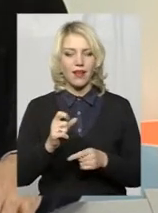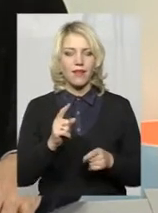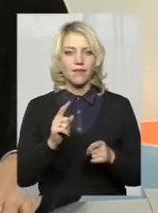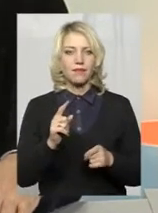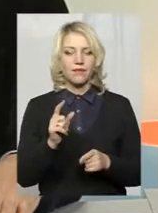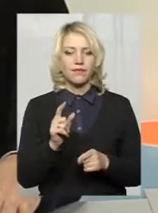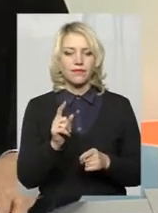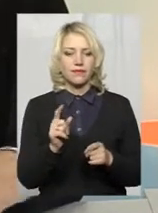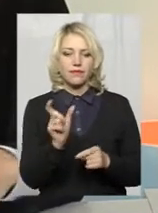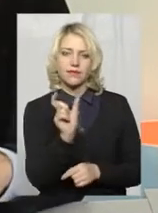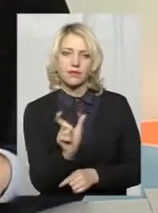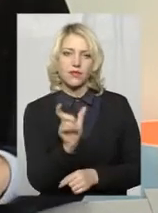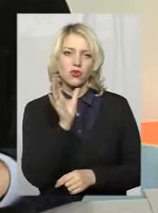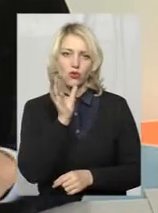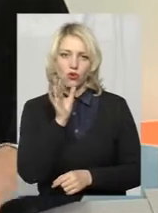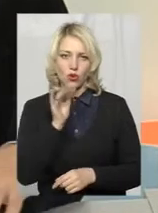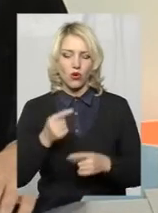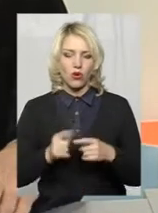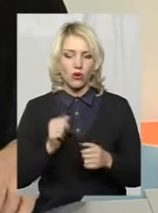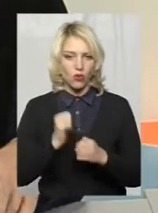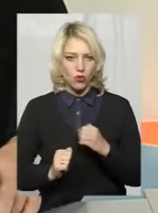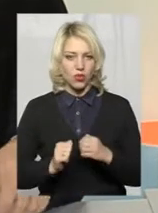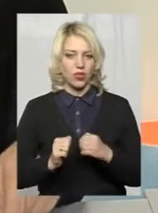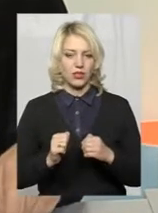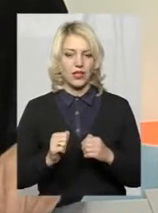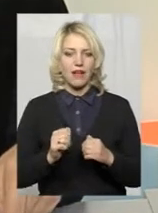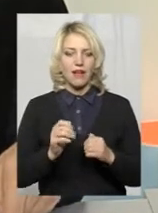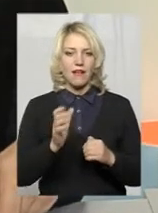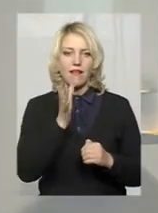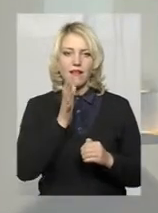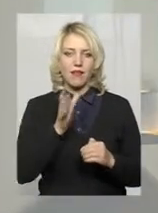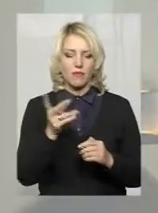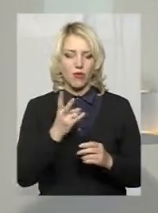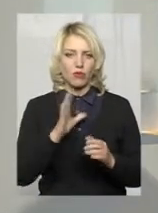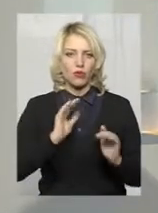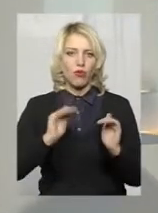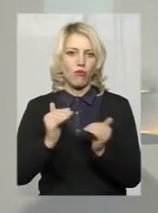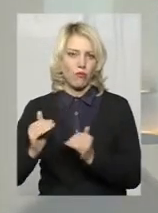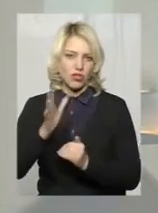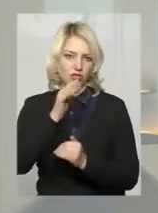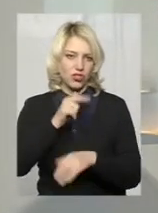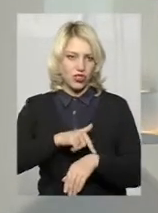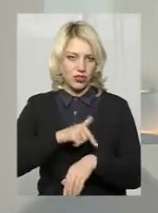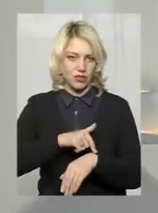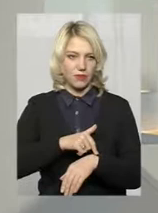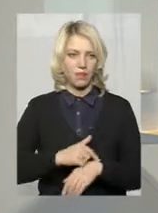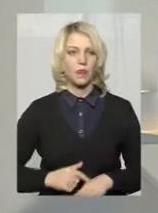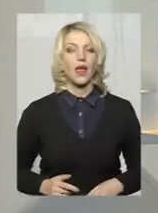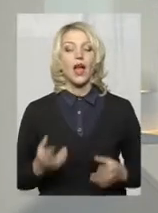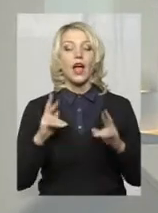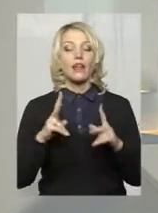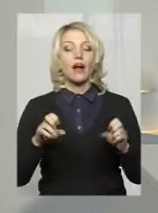срок, тобто кожен введення такого правового режиму має обов'язково обмеження у часі. А як вирішується те, на якій